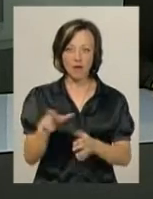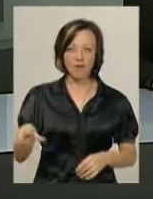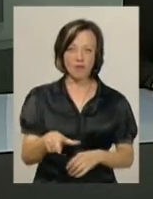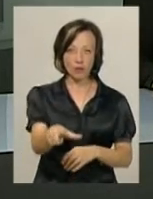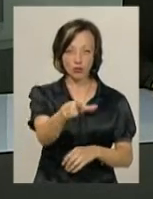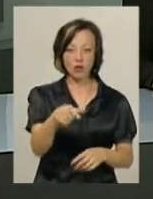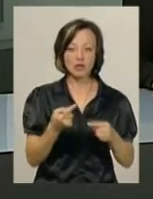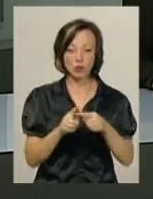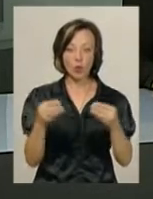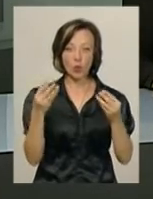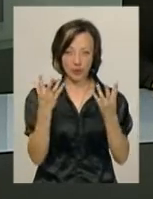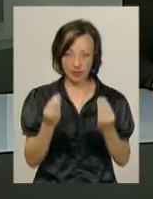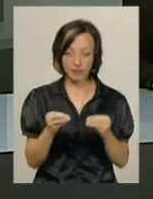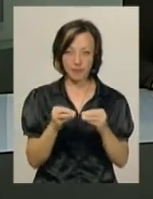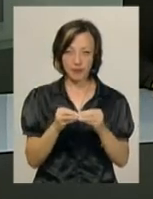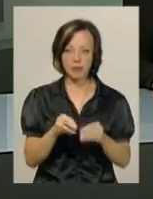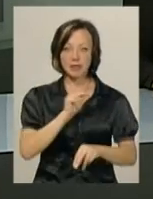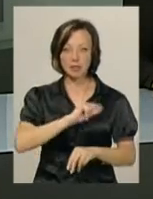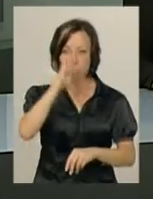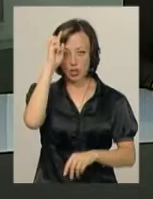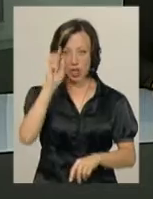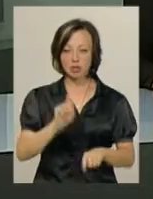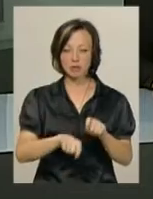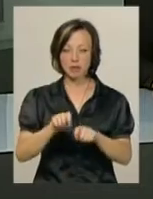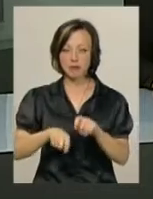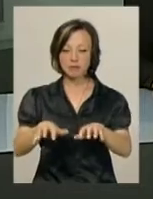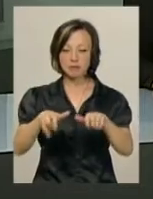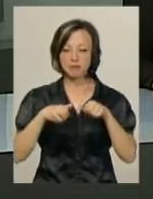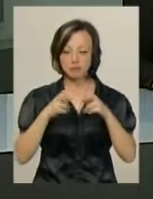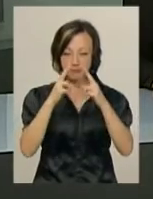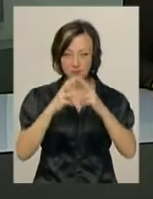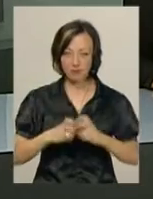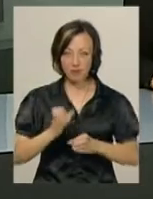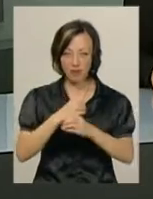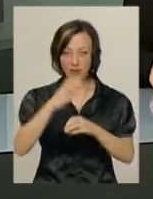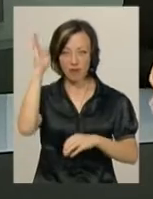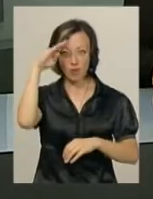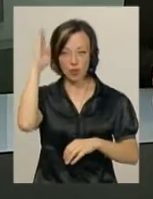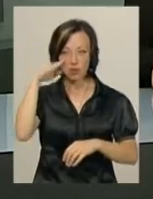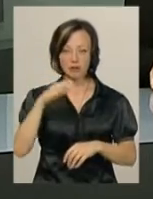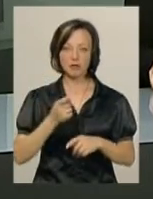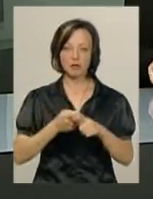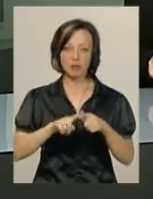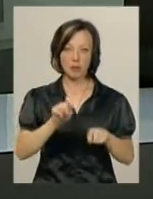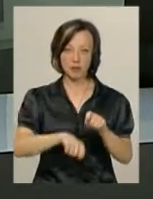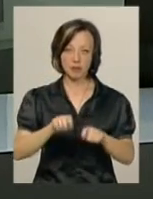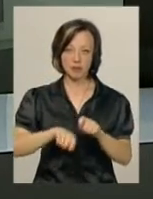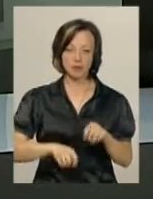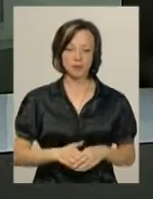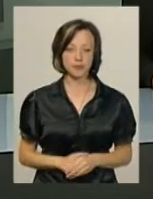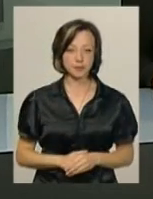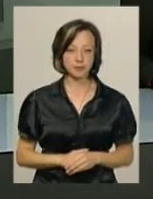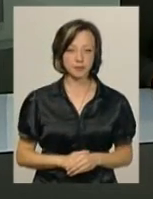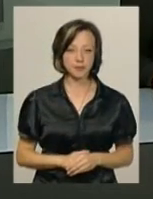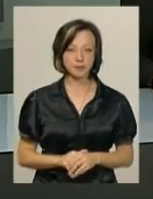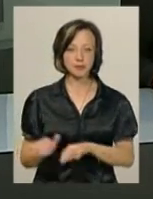водойму того ж дня. Працівники Держекоінспекції в області відібрали зразки води для проведення інструментально-лабораторного дослідження.